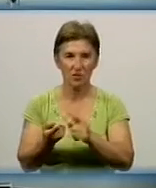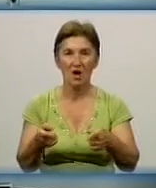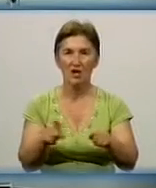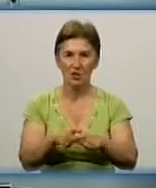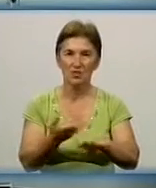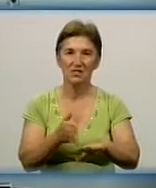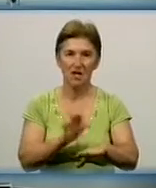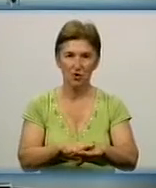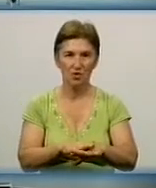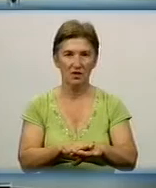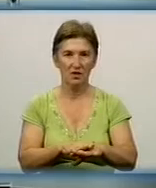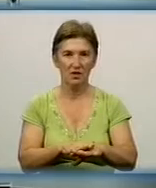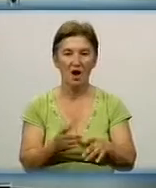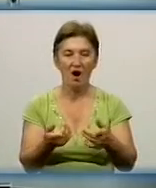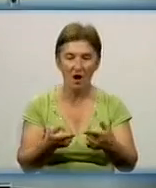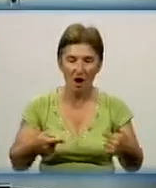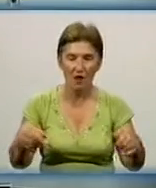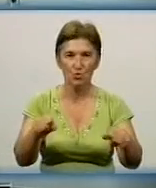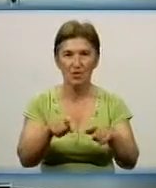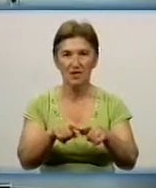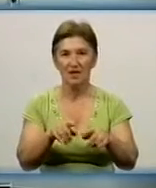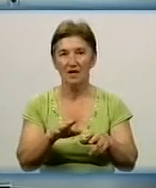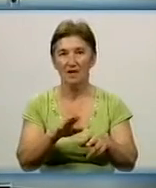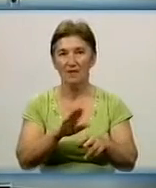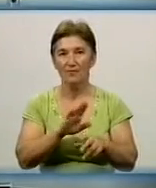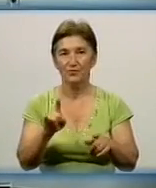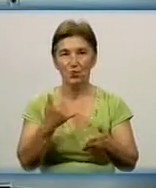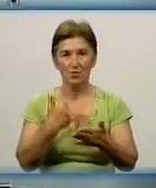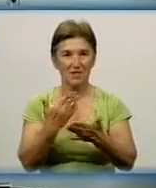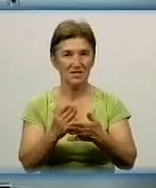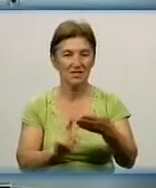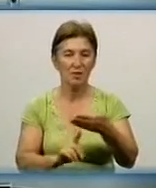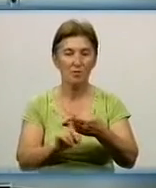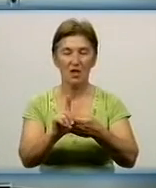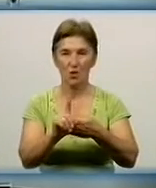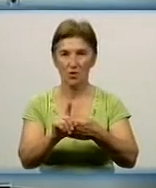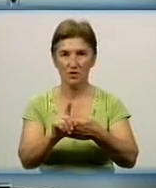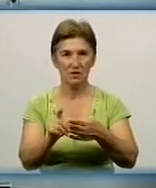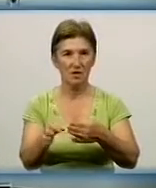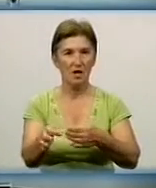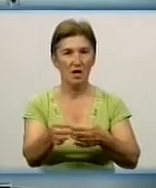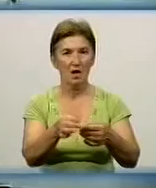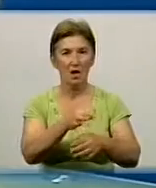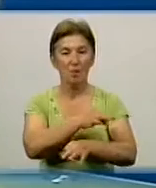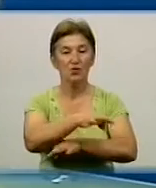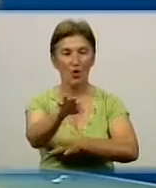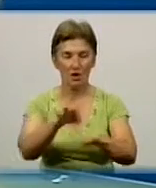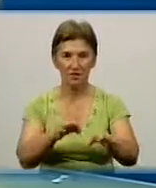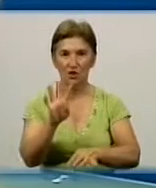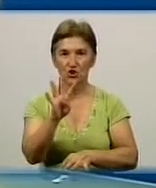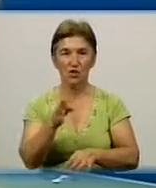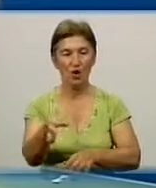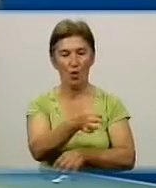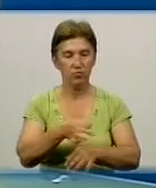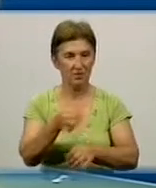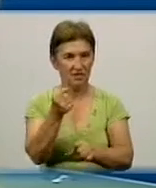складної, найскладної. І не дивлячись на те, що у нас є пілотні проєкти, там чотири області зараз відпрацьовують, і інші